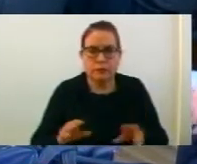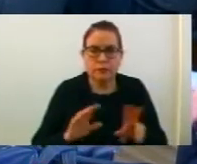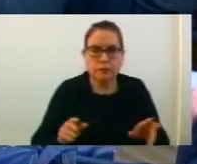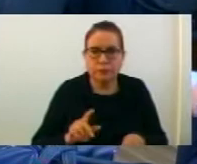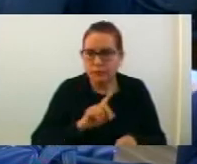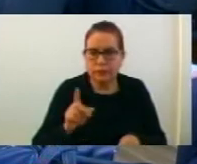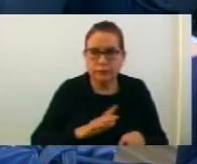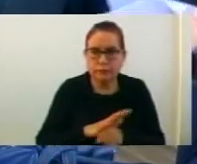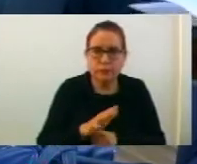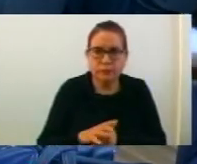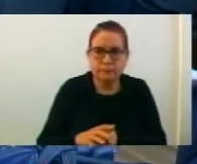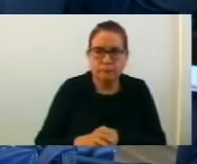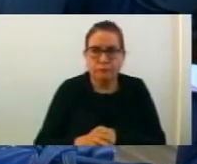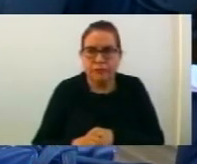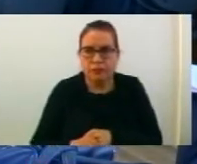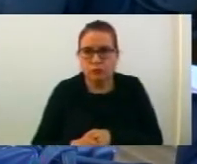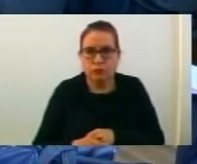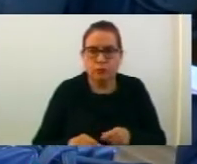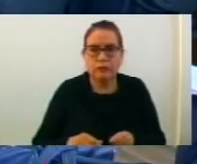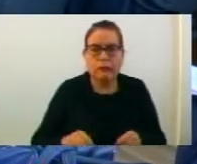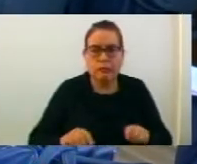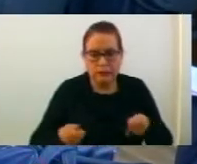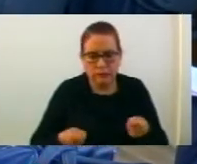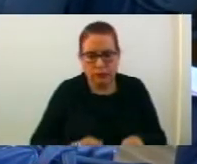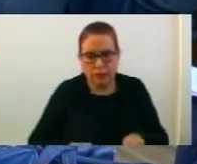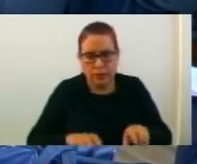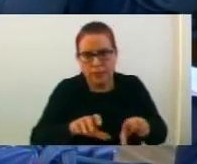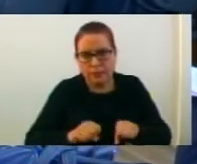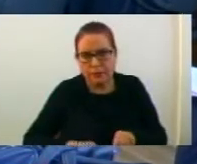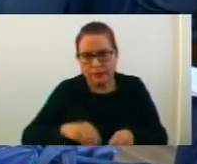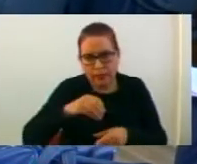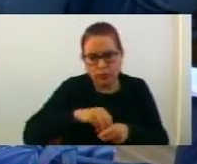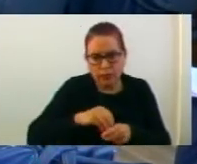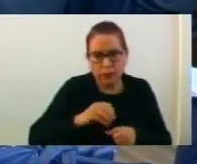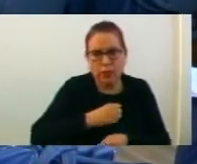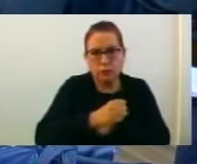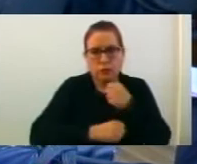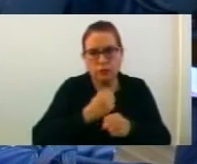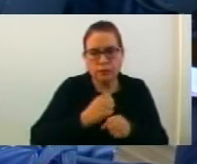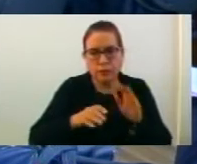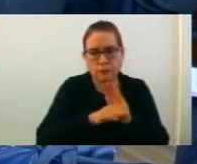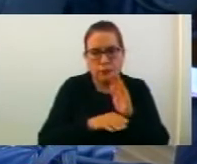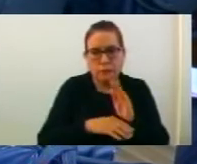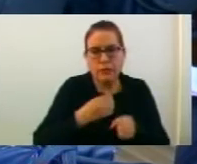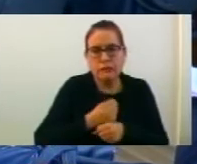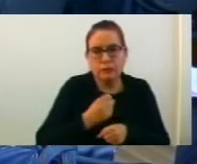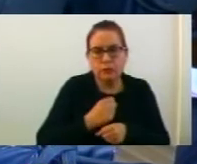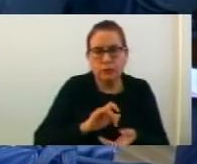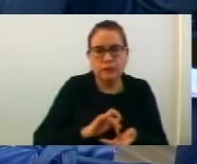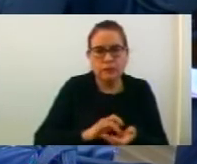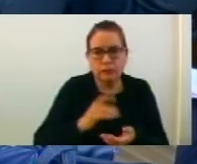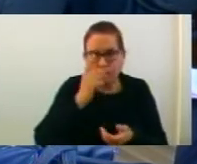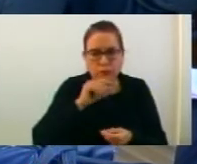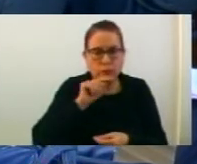безднатен, против, безднатен, воздъжен. Донесе заклучок. Се усвоја анексот на годишната програма за работа на Средното Общинско